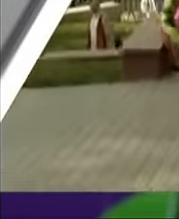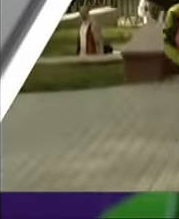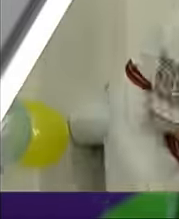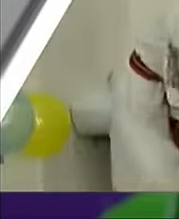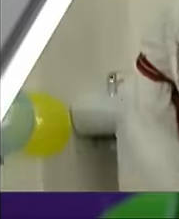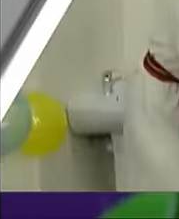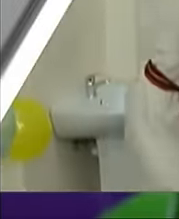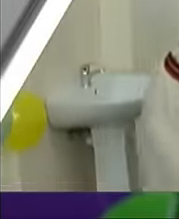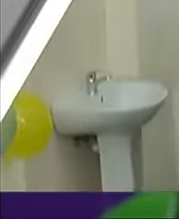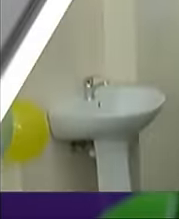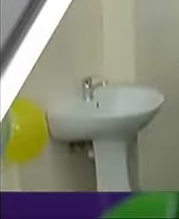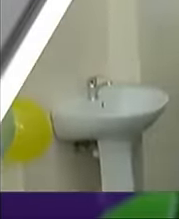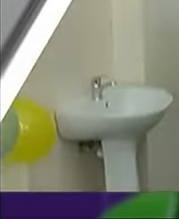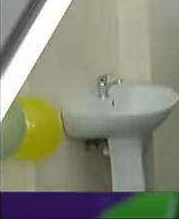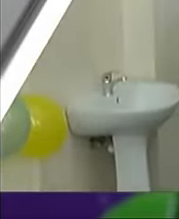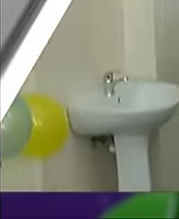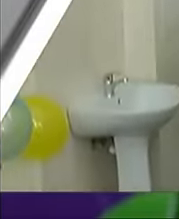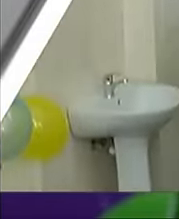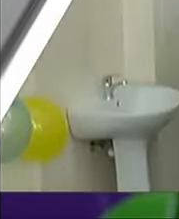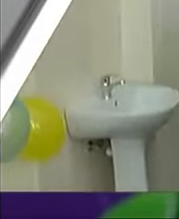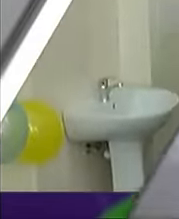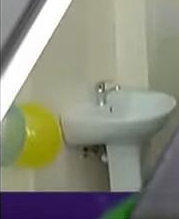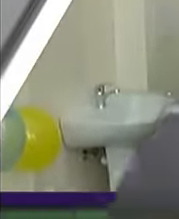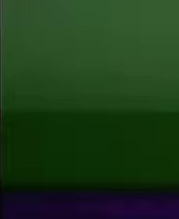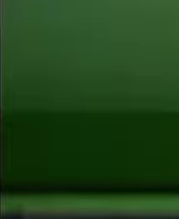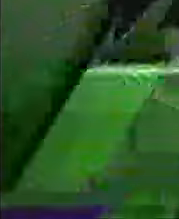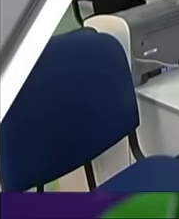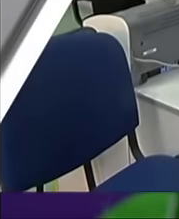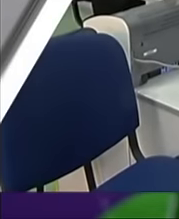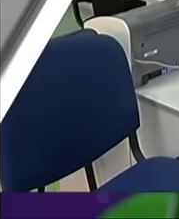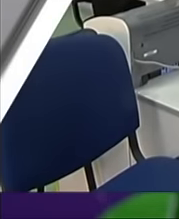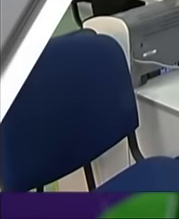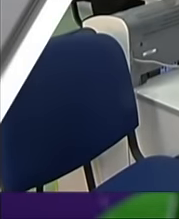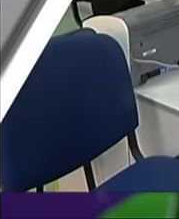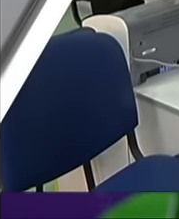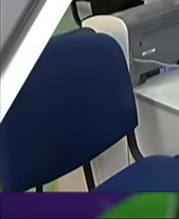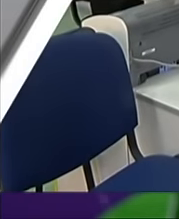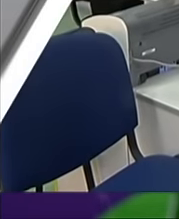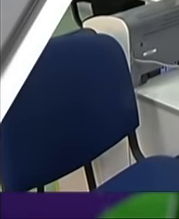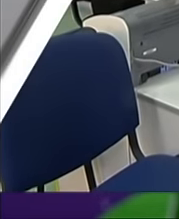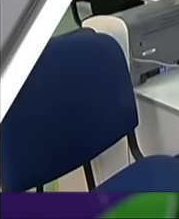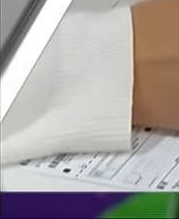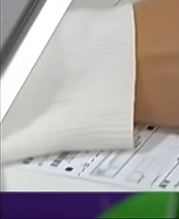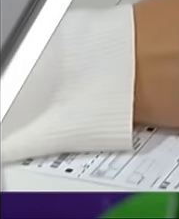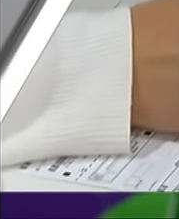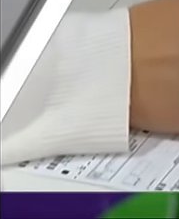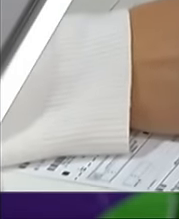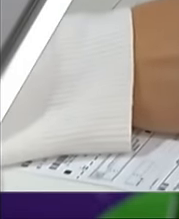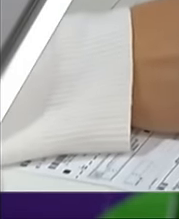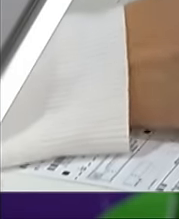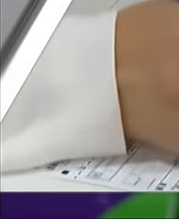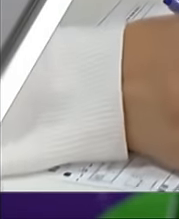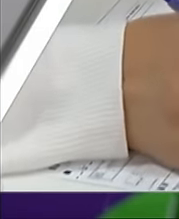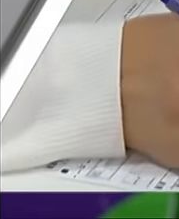ремонтували близько року. Чи добрі умови створені малечі? Борги за комуналку більше не